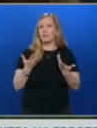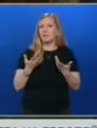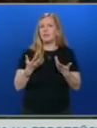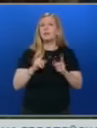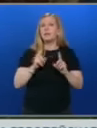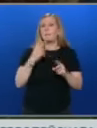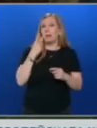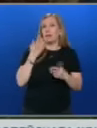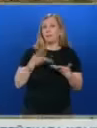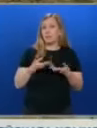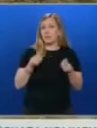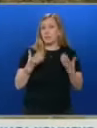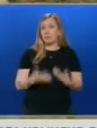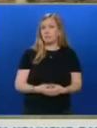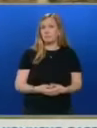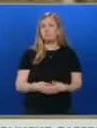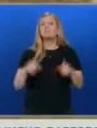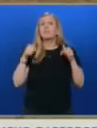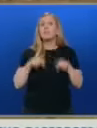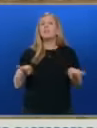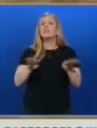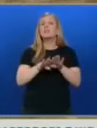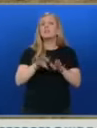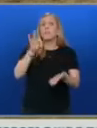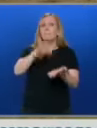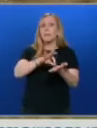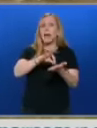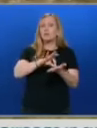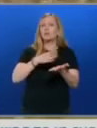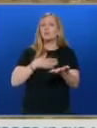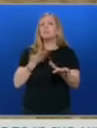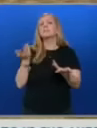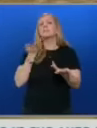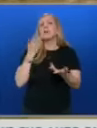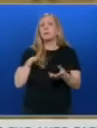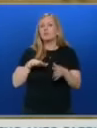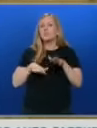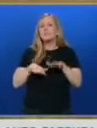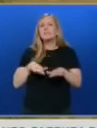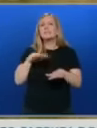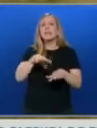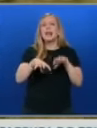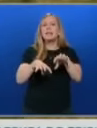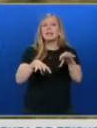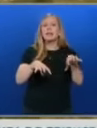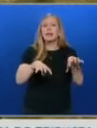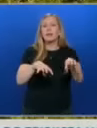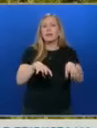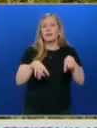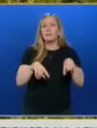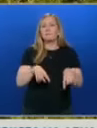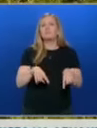и неща, които са нетипични за нашата дейност Днес на същото място има само следи от стадо На импровизираната среща пред